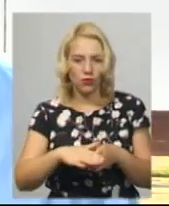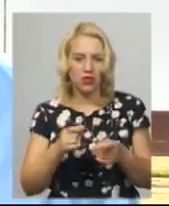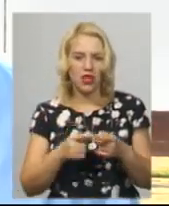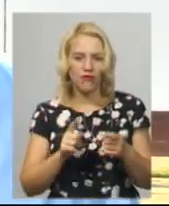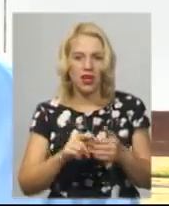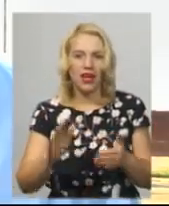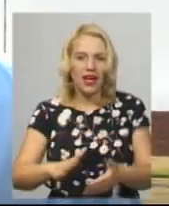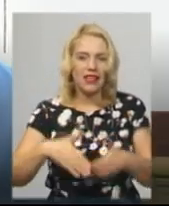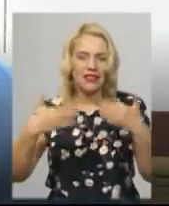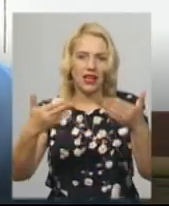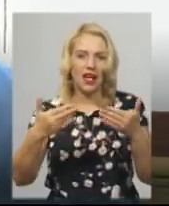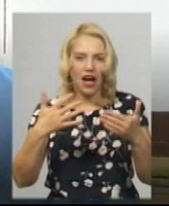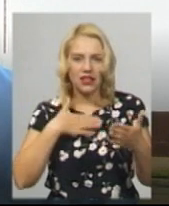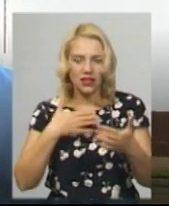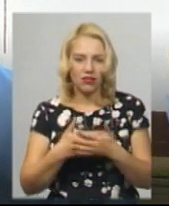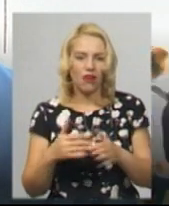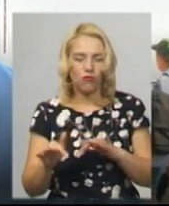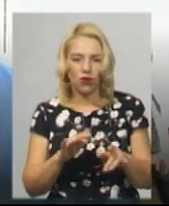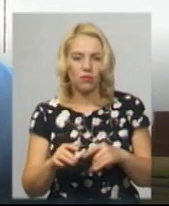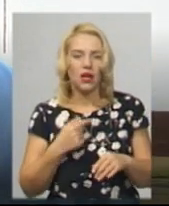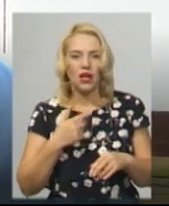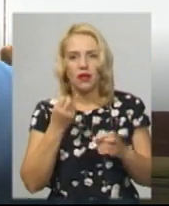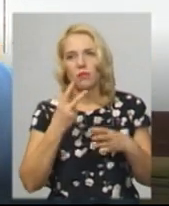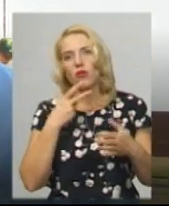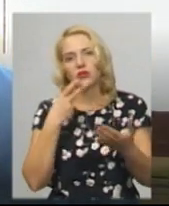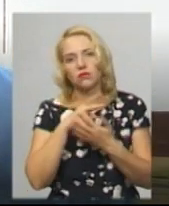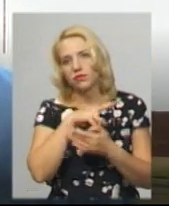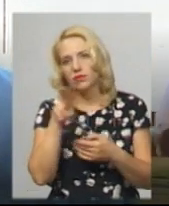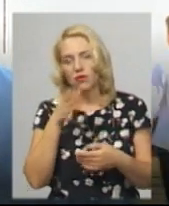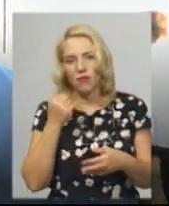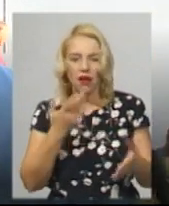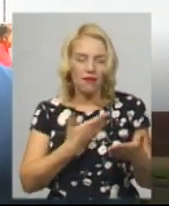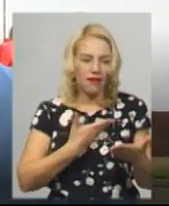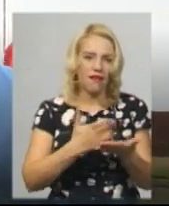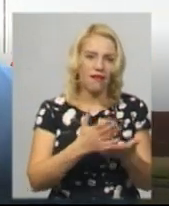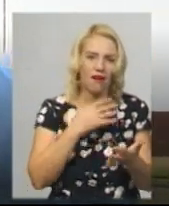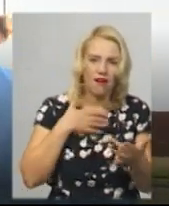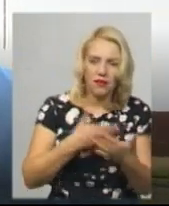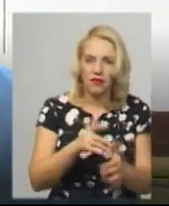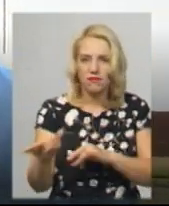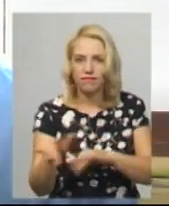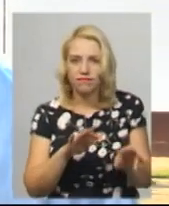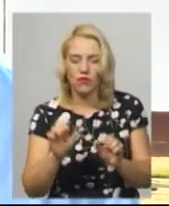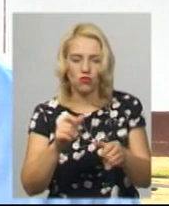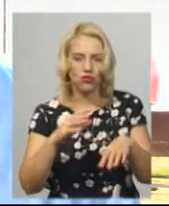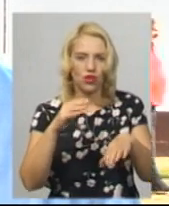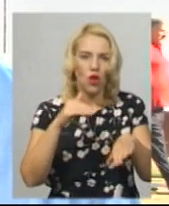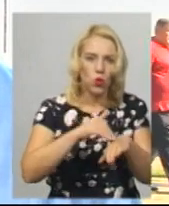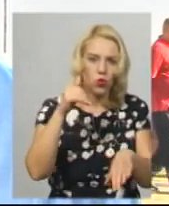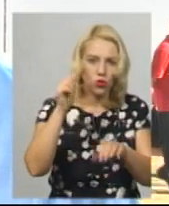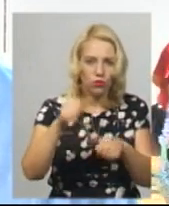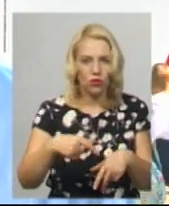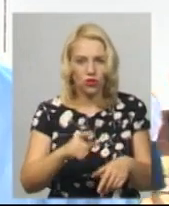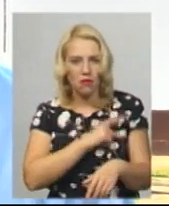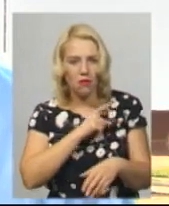формі. Діти не є просто активними, пасивними споглядачами, вони активними, учасними на кожній локації. Може дотрохнутися, може взяти участь у